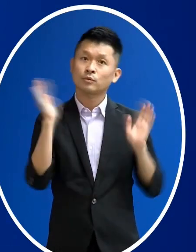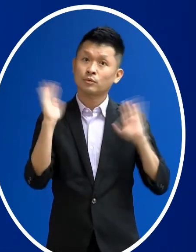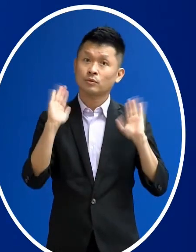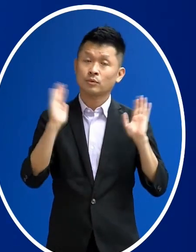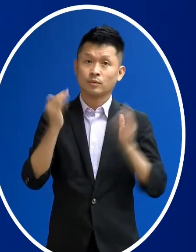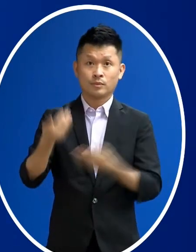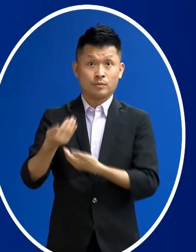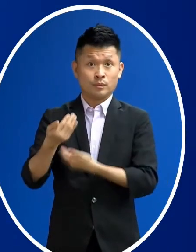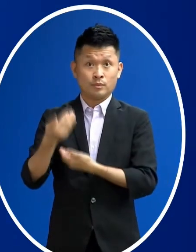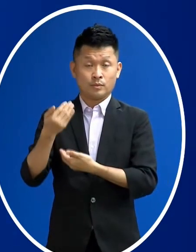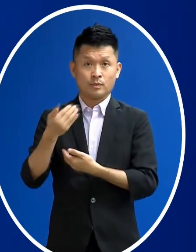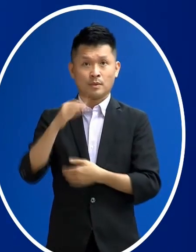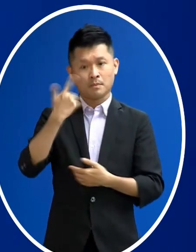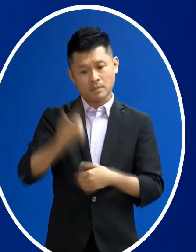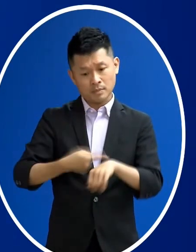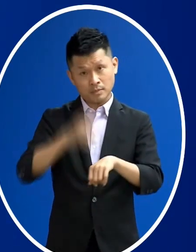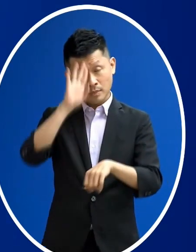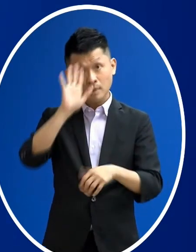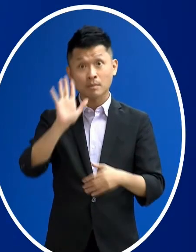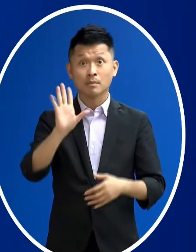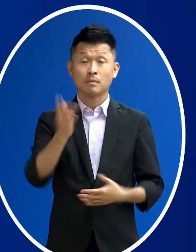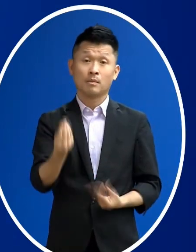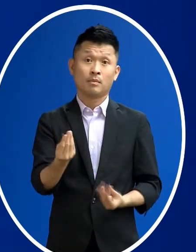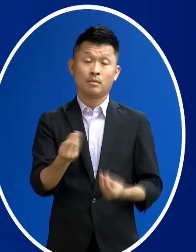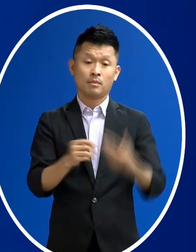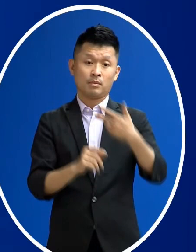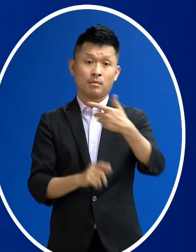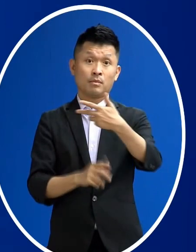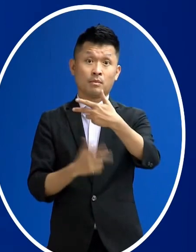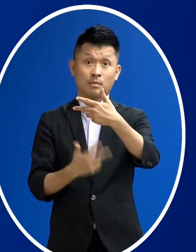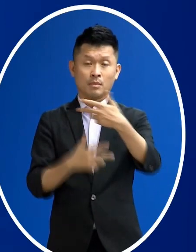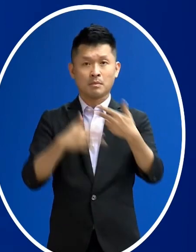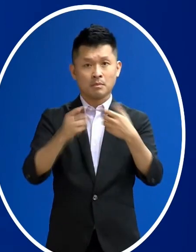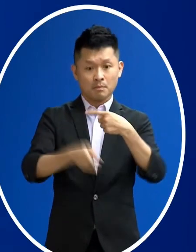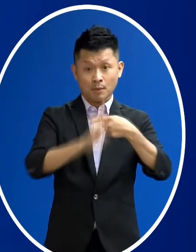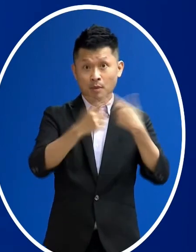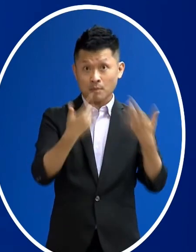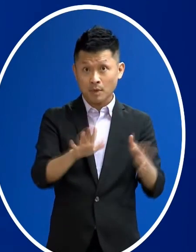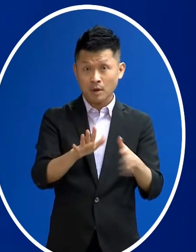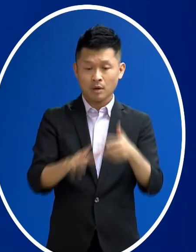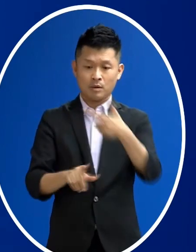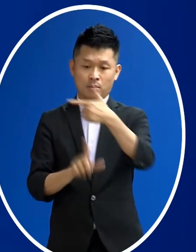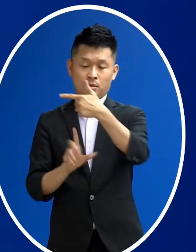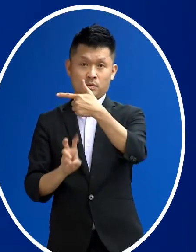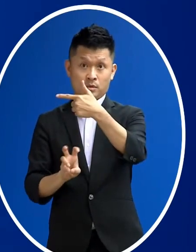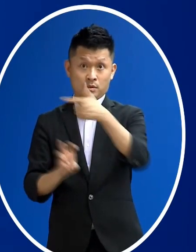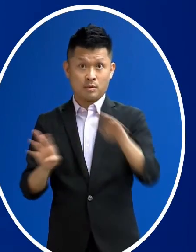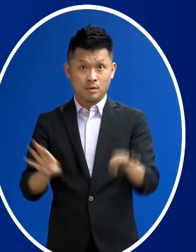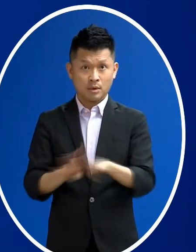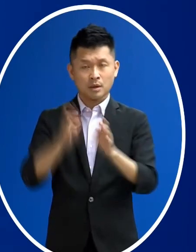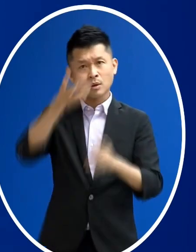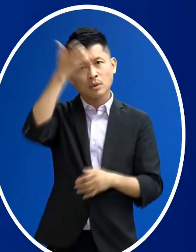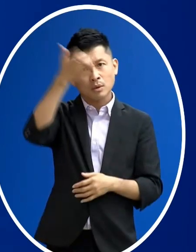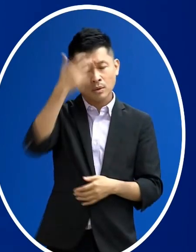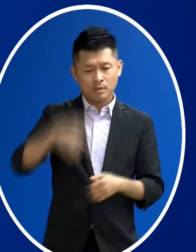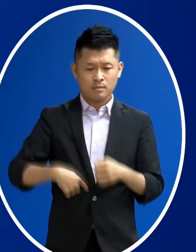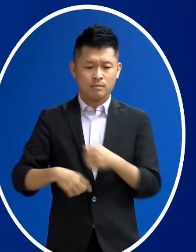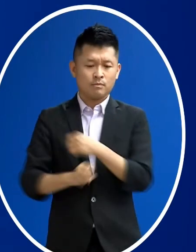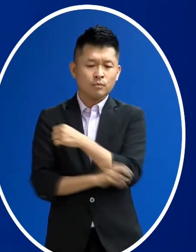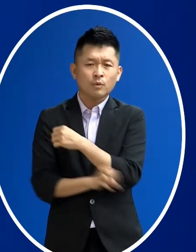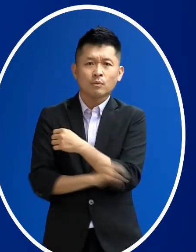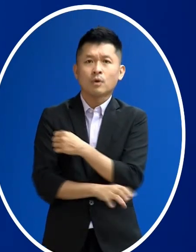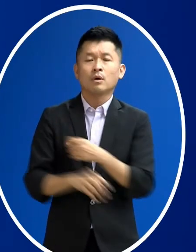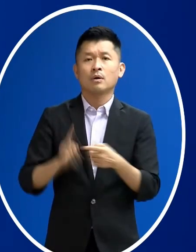沒有慢性疾病 6月18號的時候曾經確診過COVID-19 6月30號開始陸續出現有發燒腹瀉